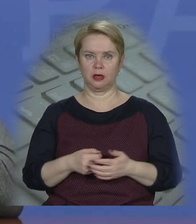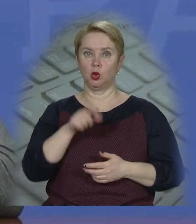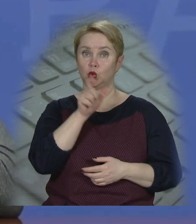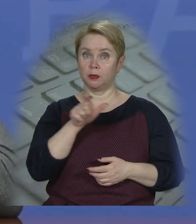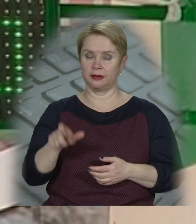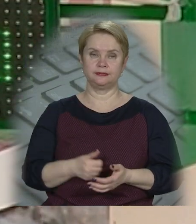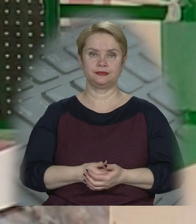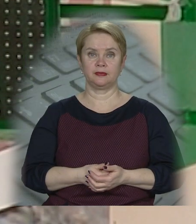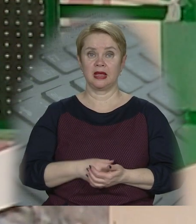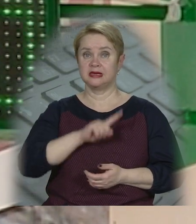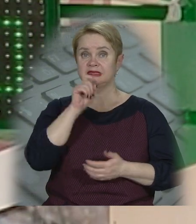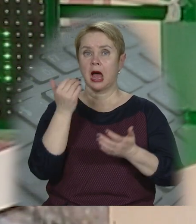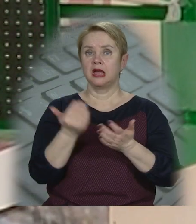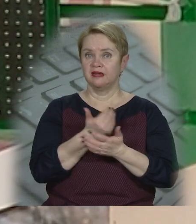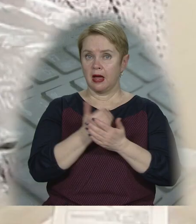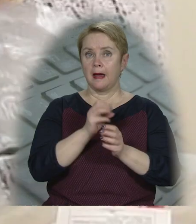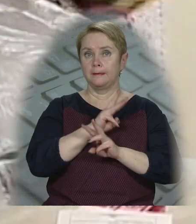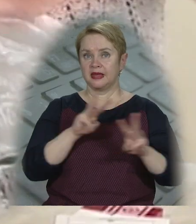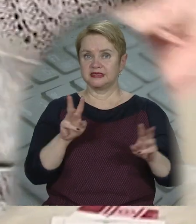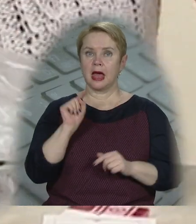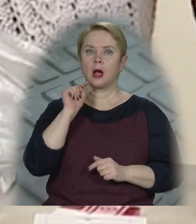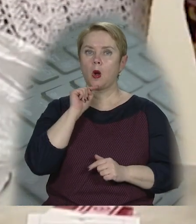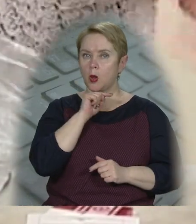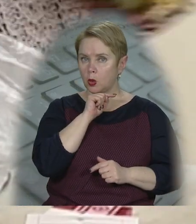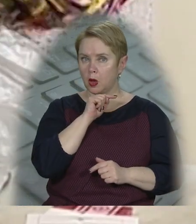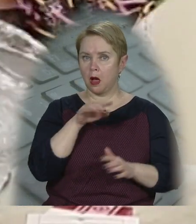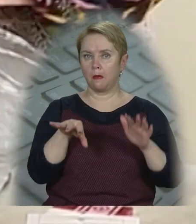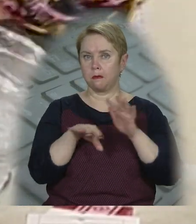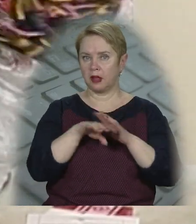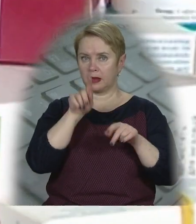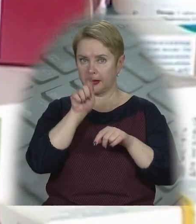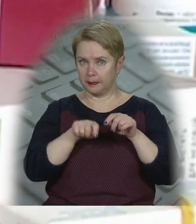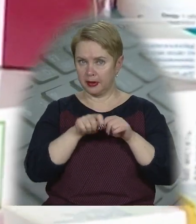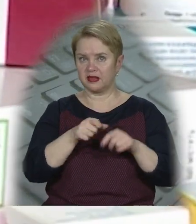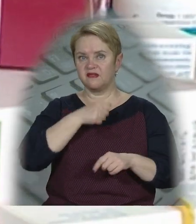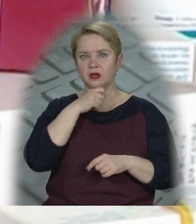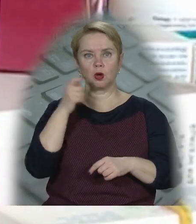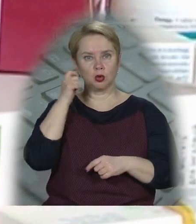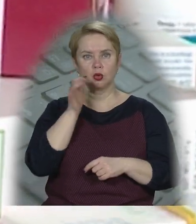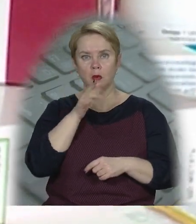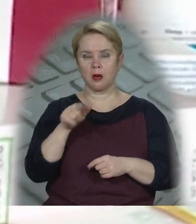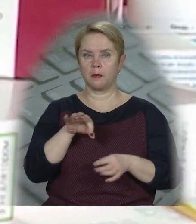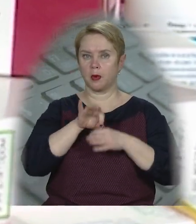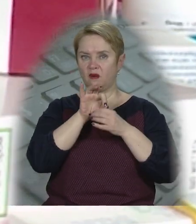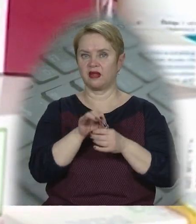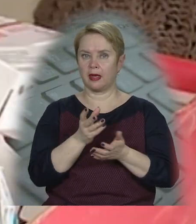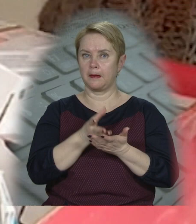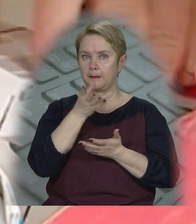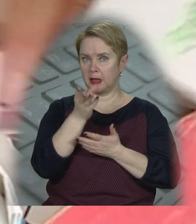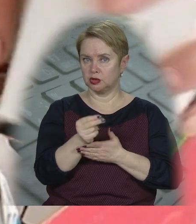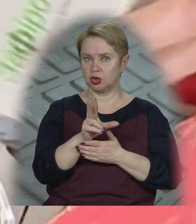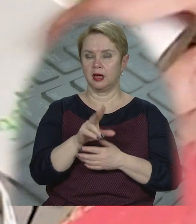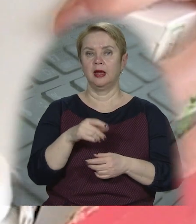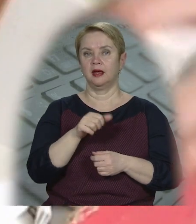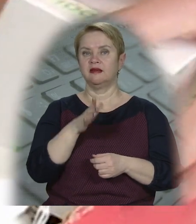людьми. За інформацією Міністерства економіки, банки перевірятимуть вік людини у момент проведення платежу.